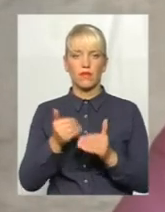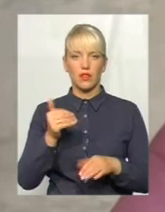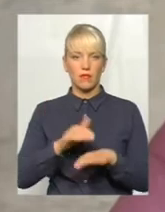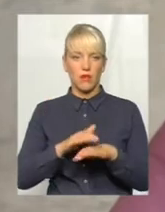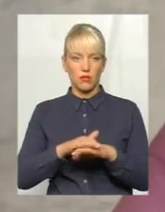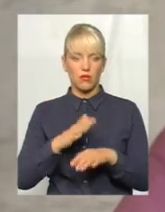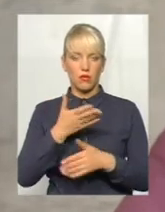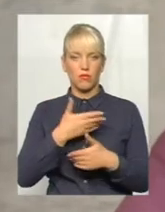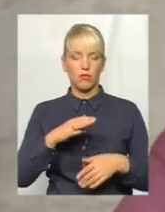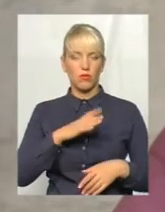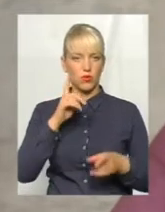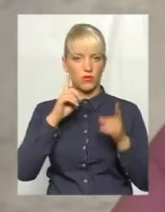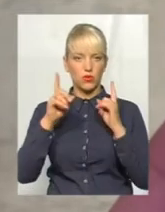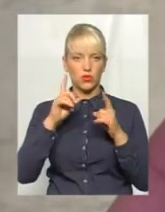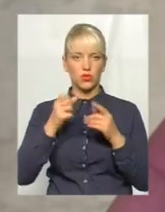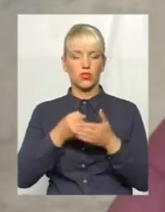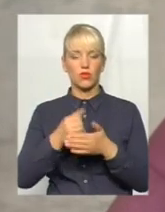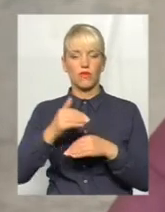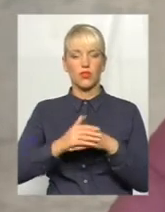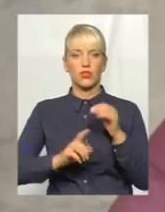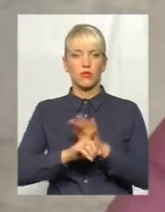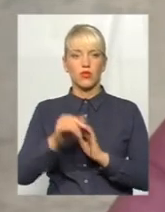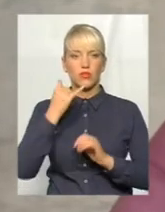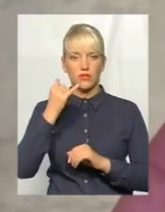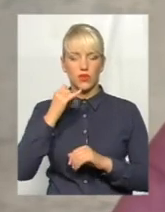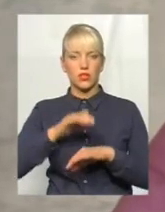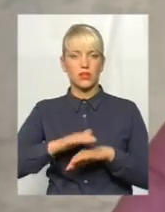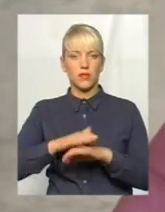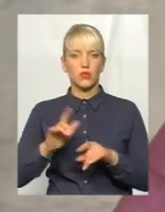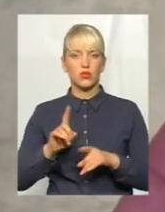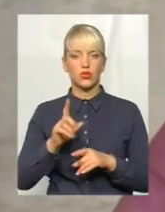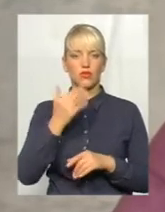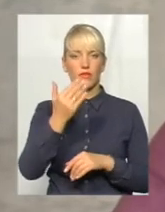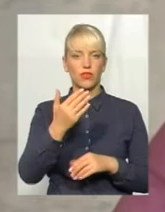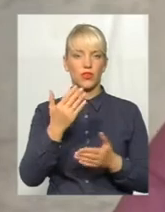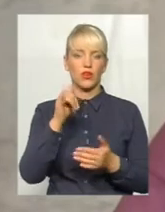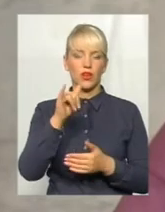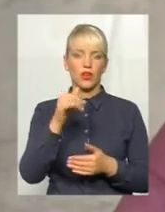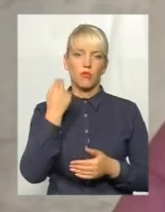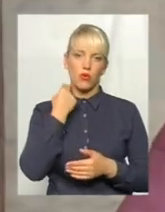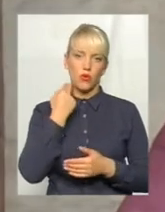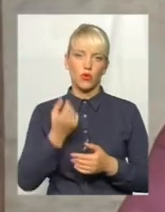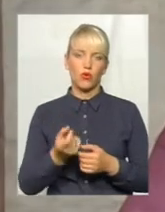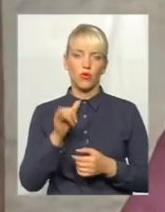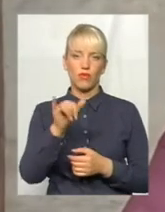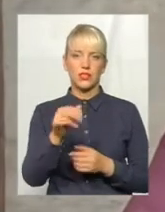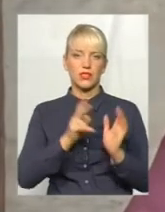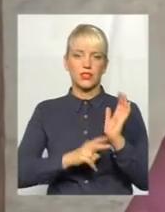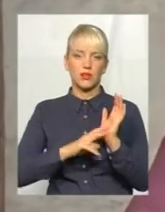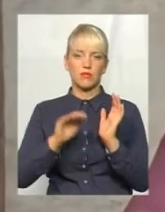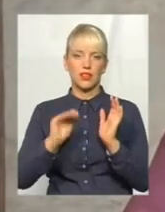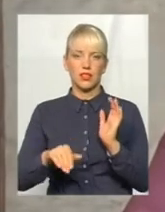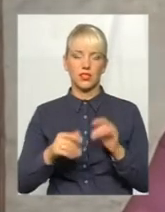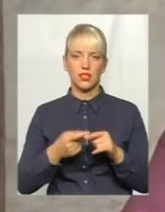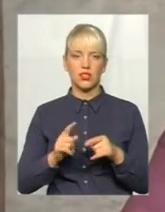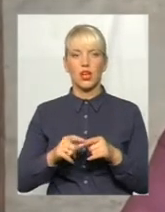Ми були в шоці. І до вечора нам починають дзвонити знову з банку про те, що ми винів кредит 70 тисяч. Суддя суди нас чотири